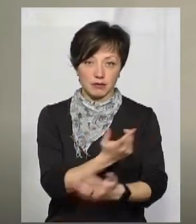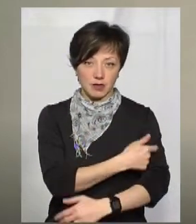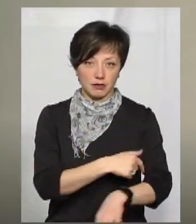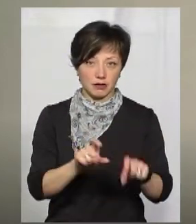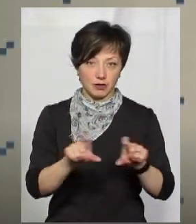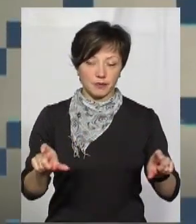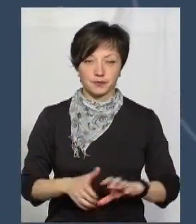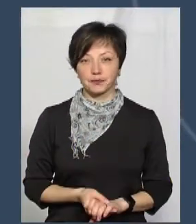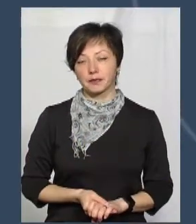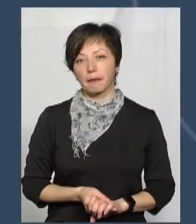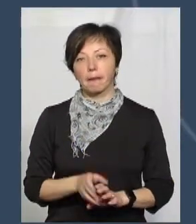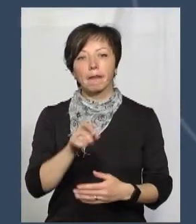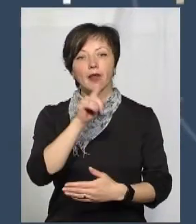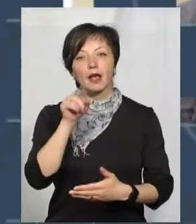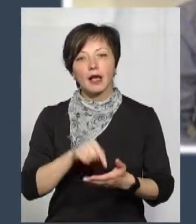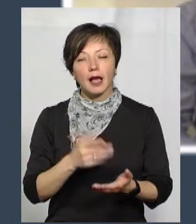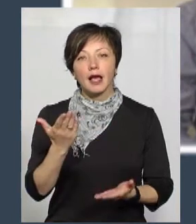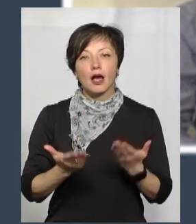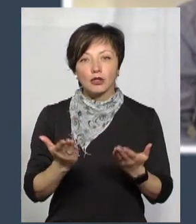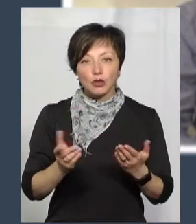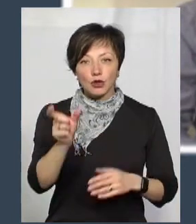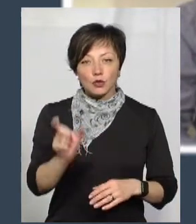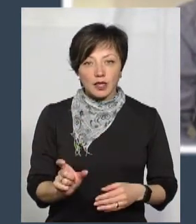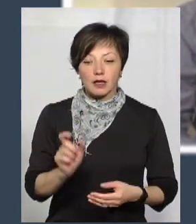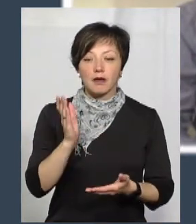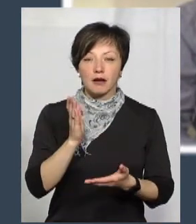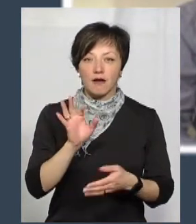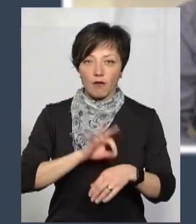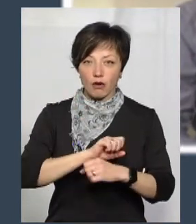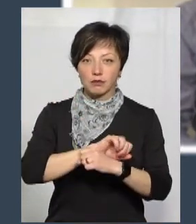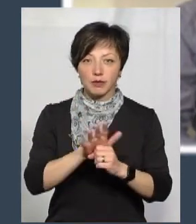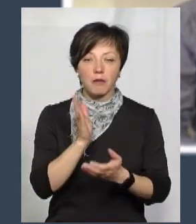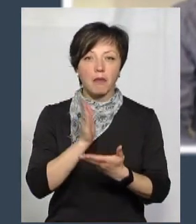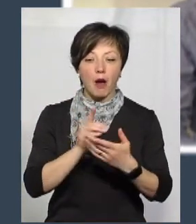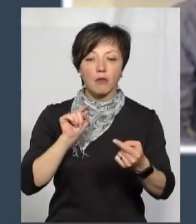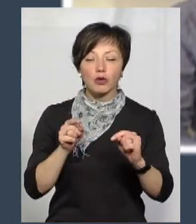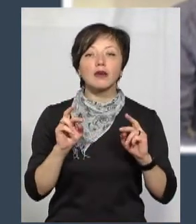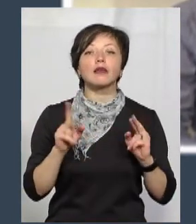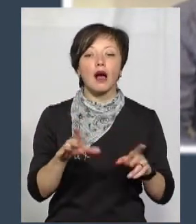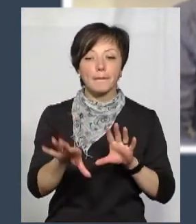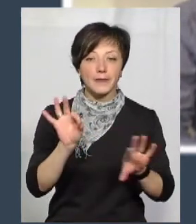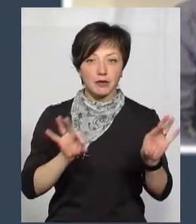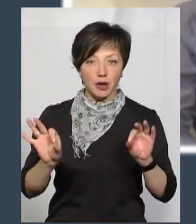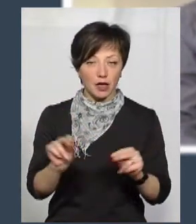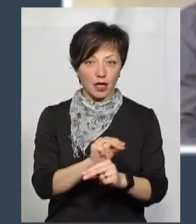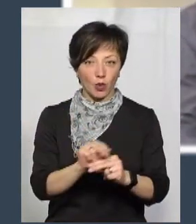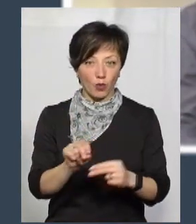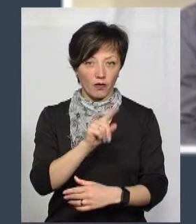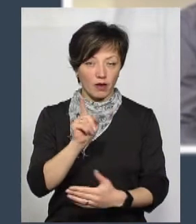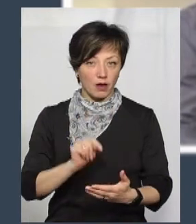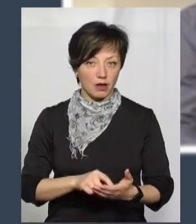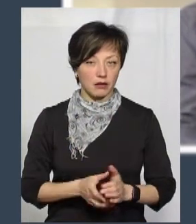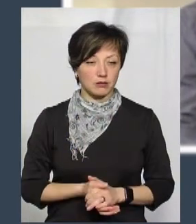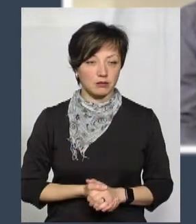Скажіть, якщо пацієнт хворий на COVID-19 має все ж таки протипоказання, як тоді підбираєте йому лікування?